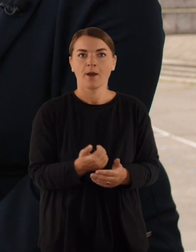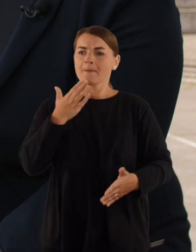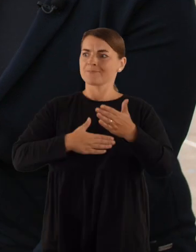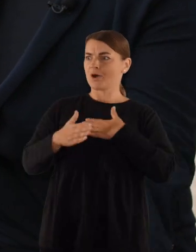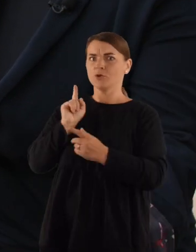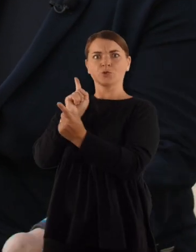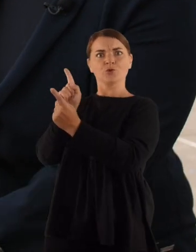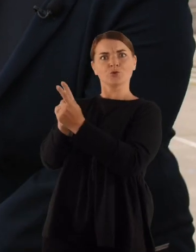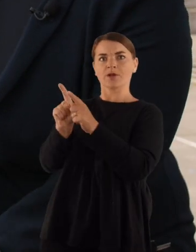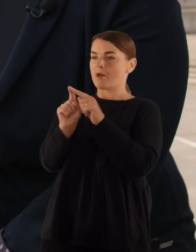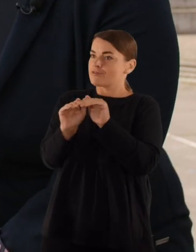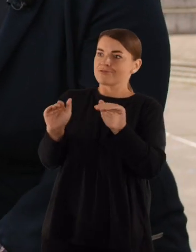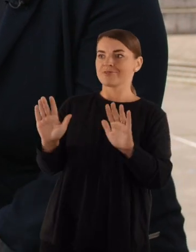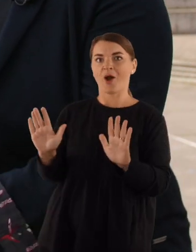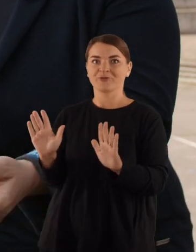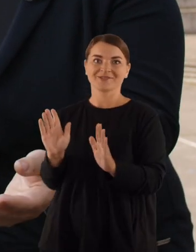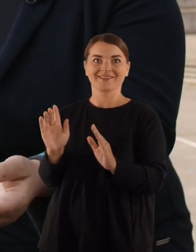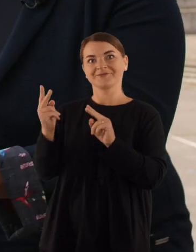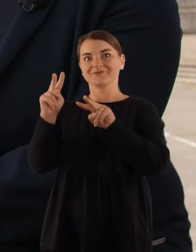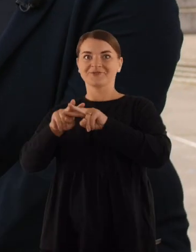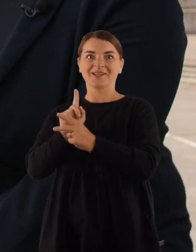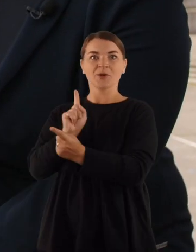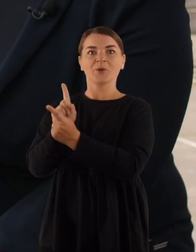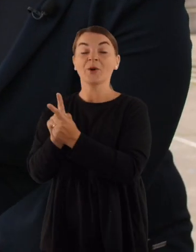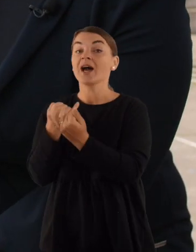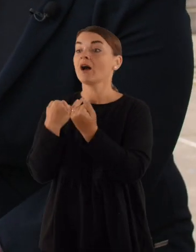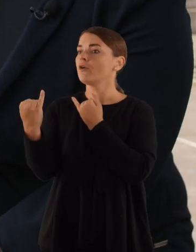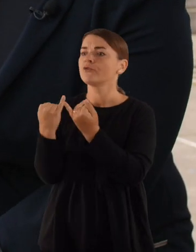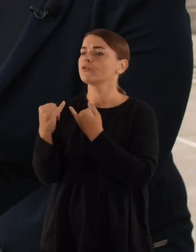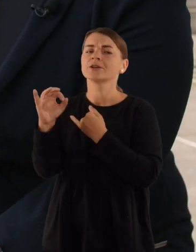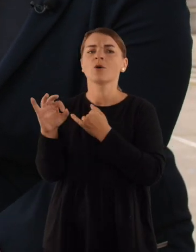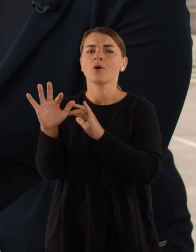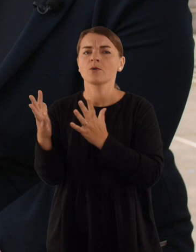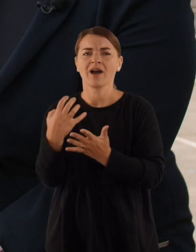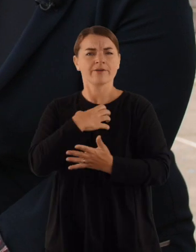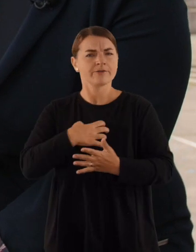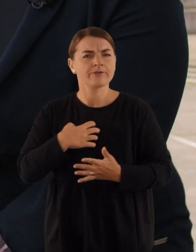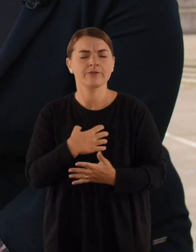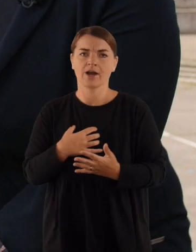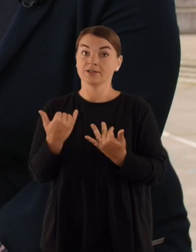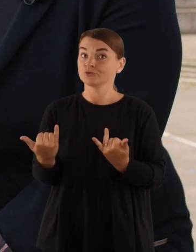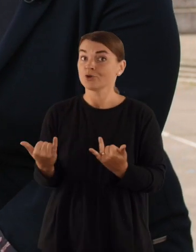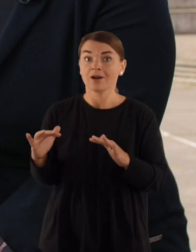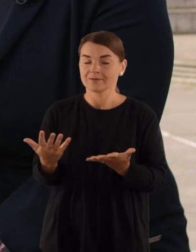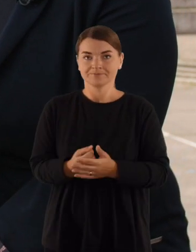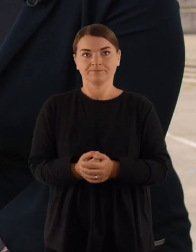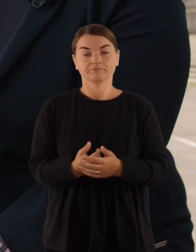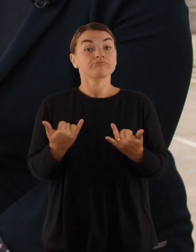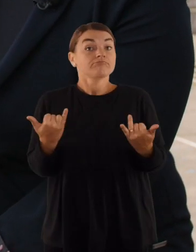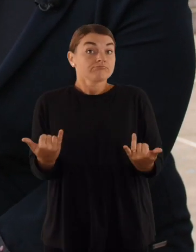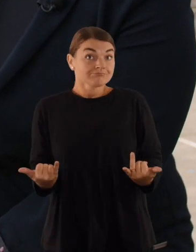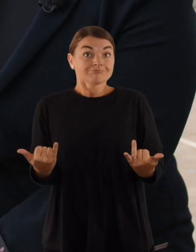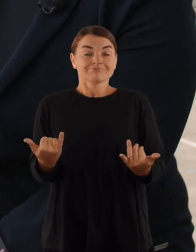taip pasimatyti, praktiškai neoficialioji aplinkoje. Ir pakalbėti apie tai, kas iš tikrųjų yra svarbu. Tai pirmiausia, mūsų žiūrovam